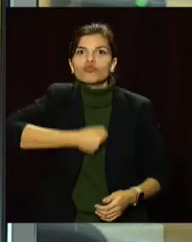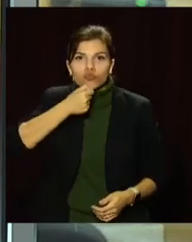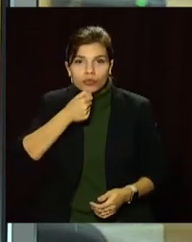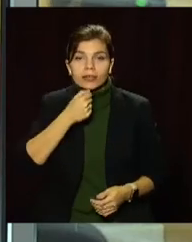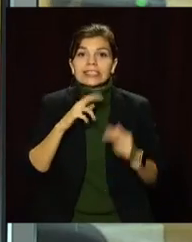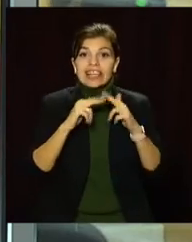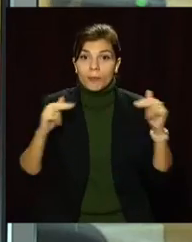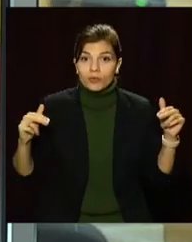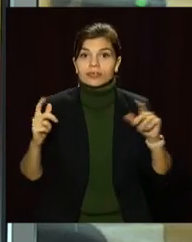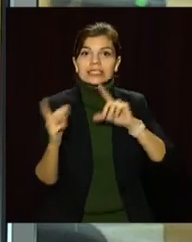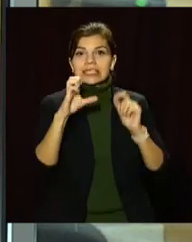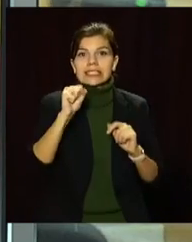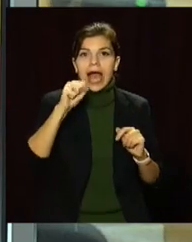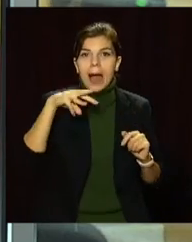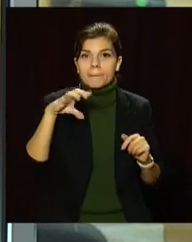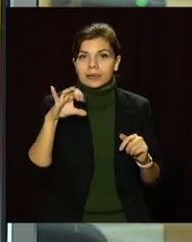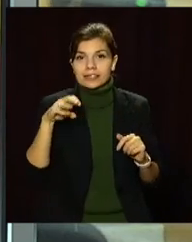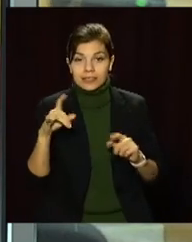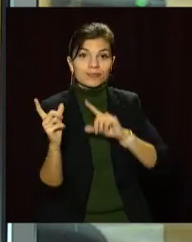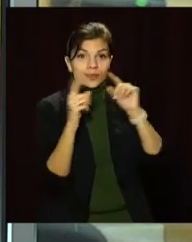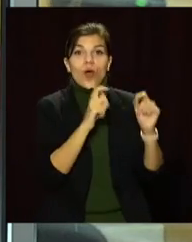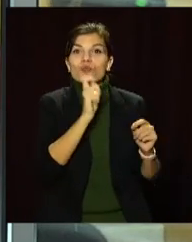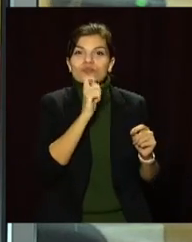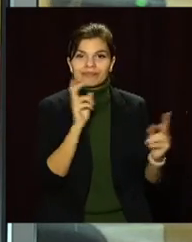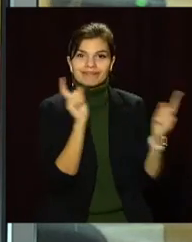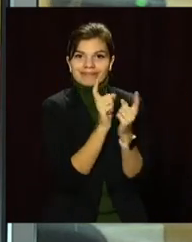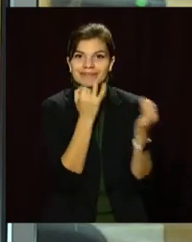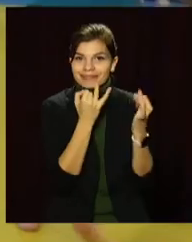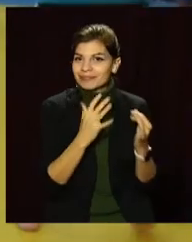І з дніпровськими самбістами зустрівся наш В'ячеслав Куліш.